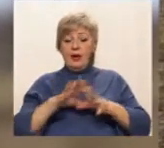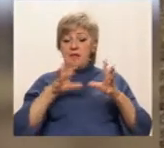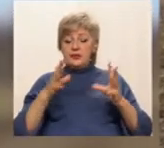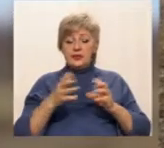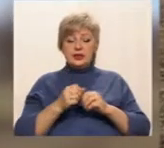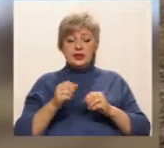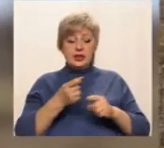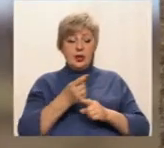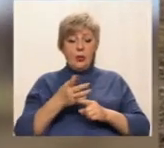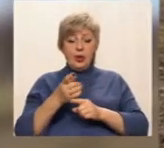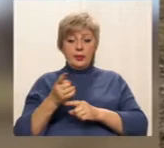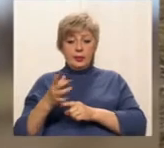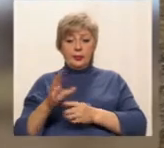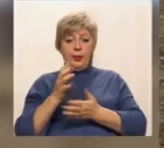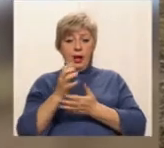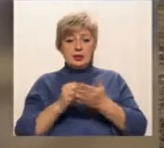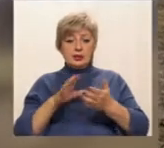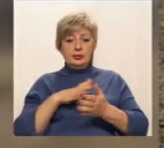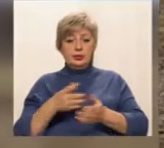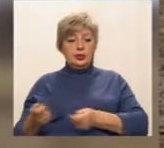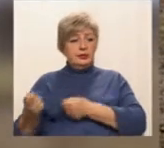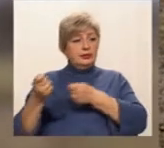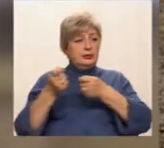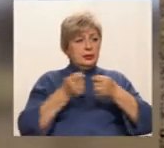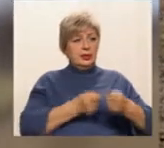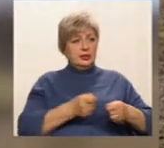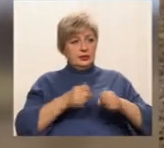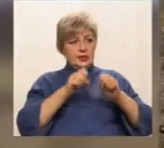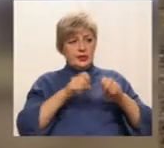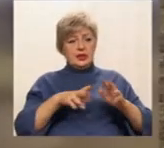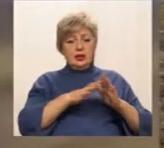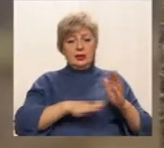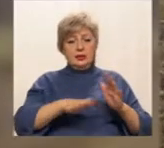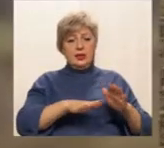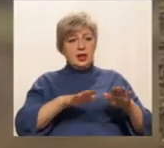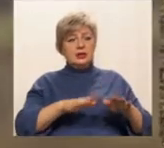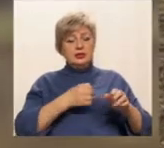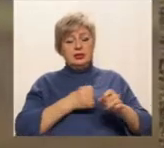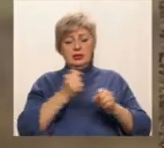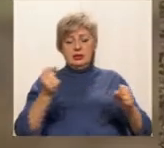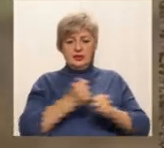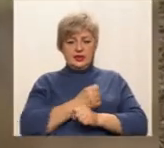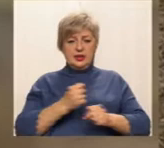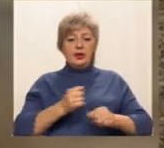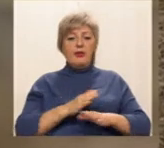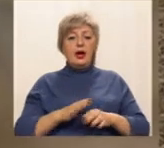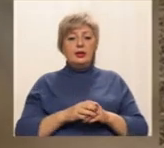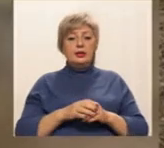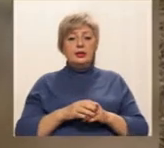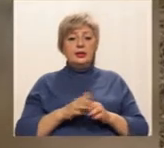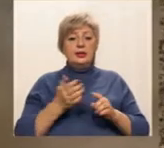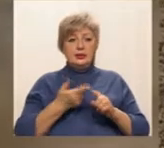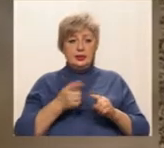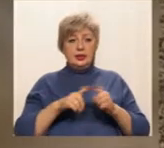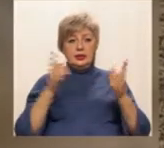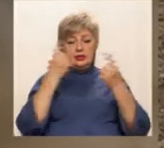боєприпаси були знешкоджені на спеціальну відведенні території 19 лютого шляхом контрольного підриву. Йдеться в